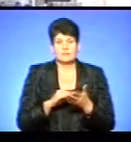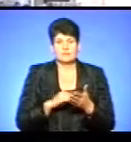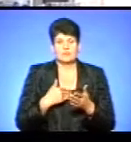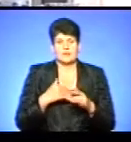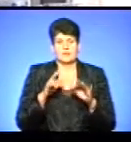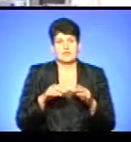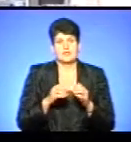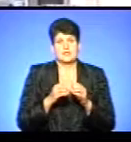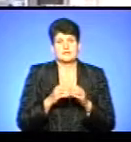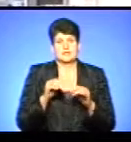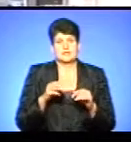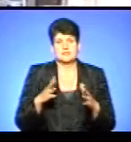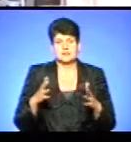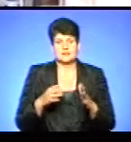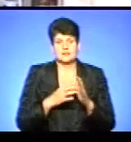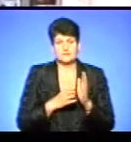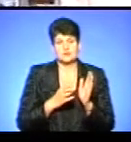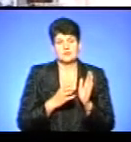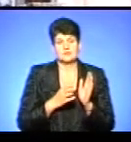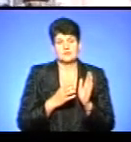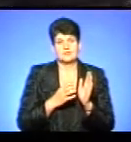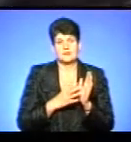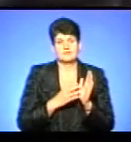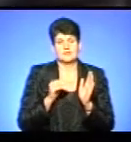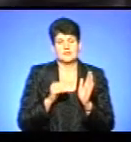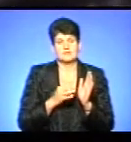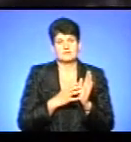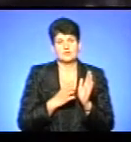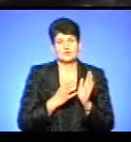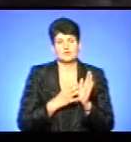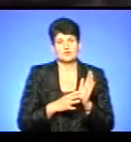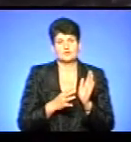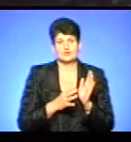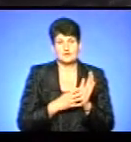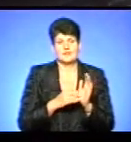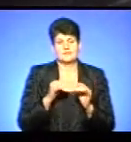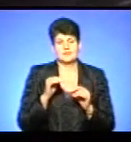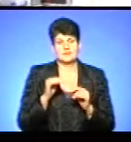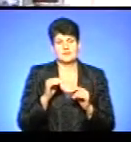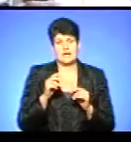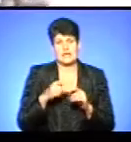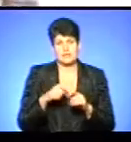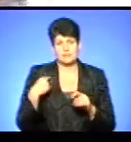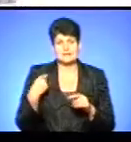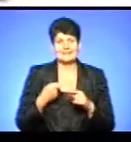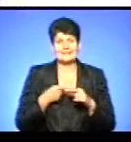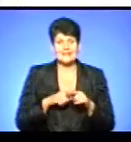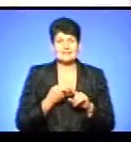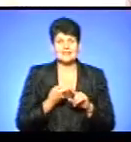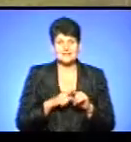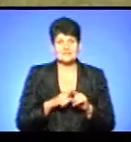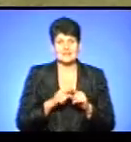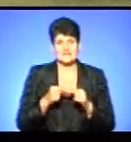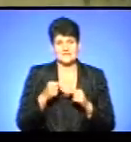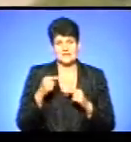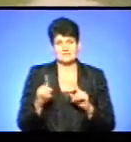тисяч, наргає на 9 999,9 метрів. Бачите, навіть для техніки ця дистанція є неймовірна. А ми це зробили.